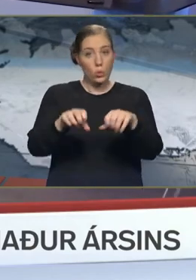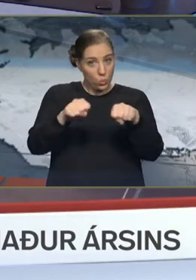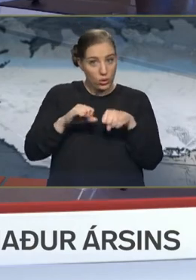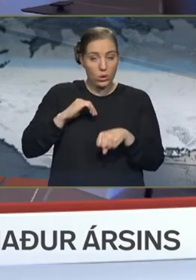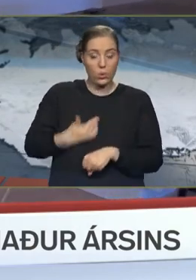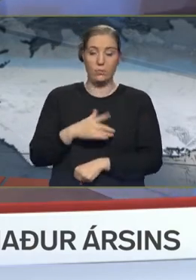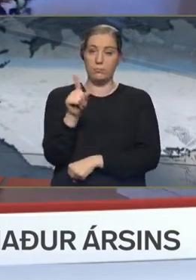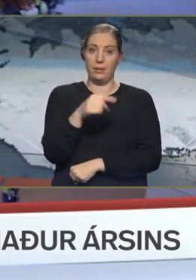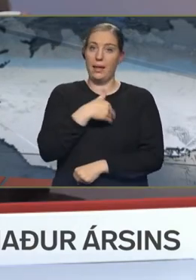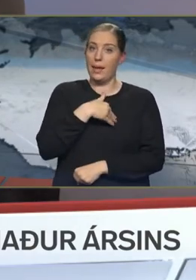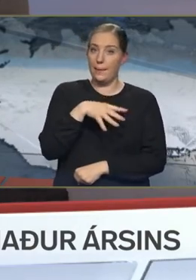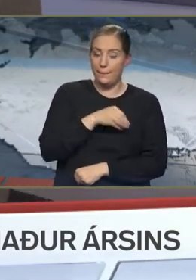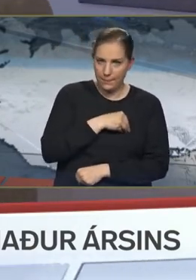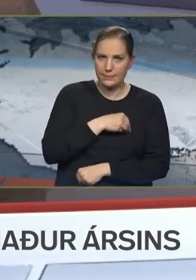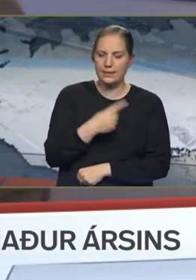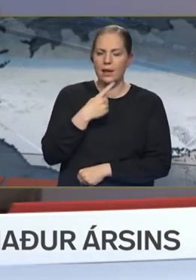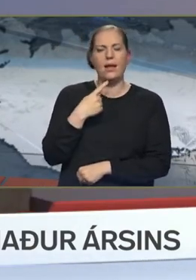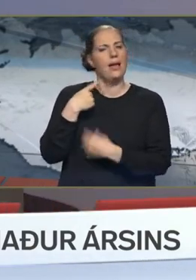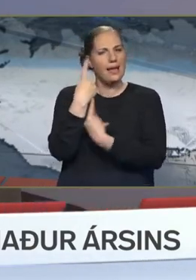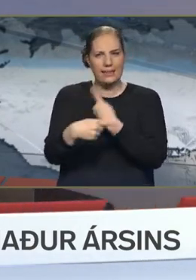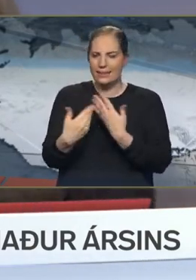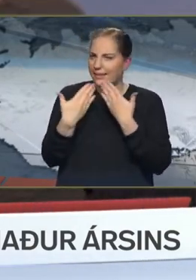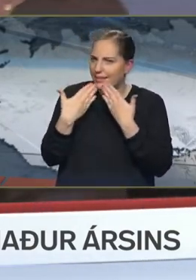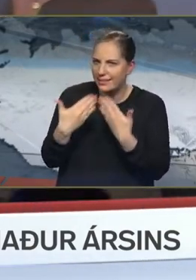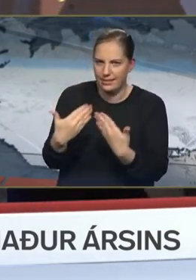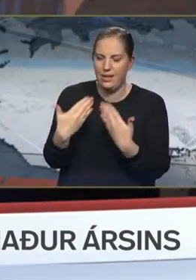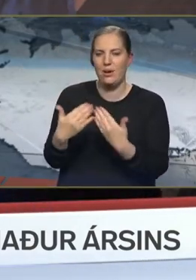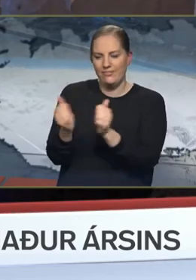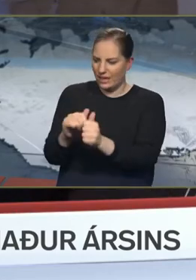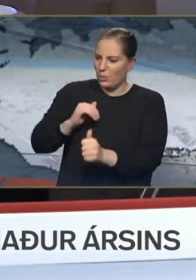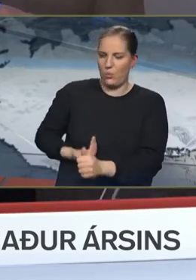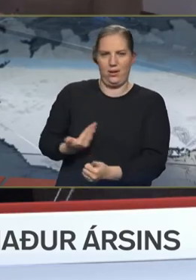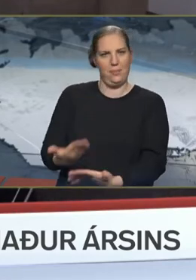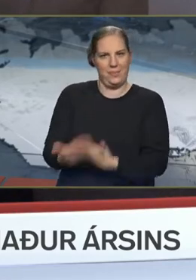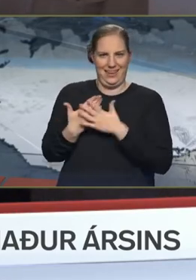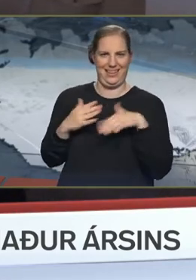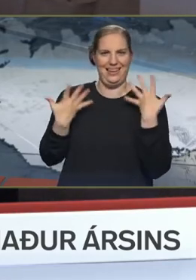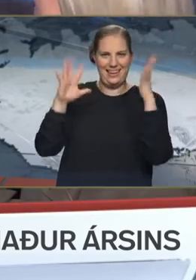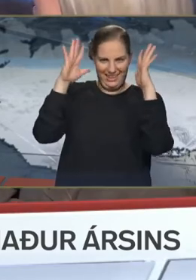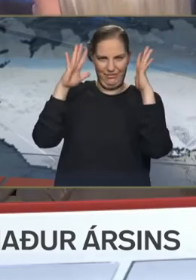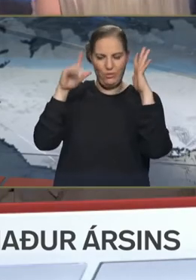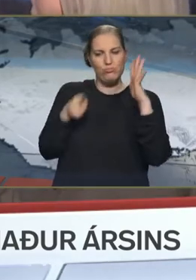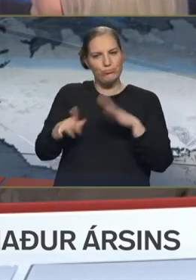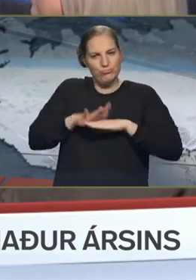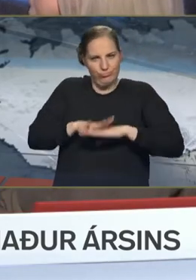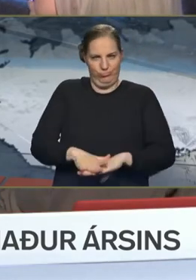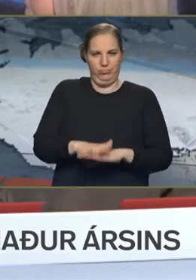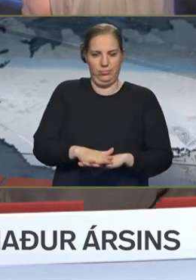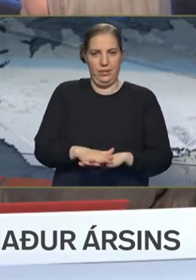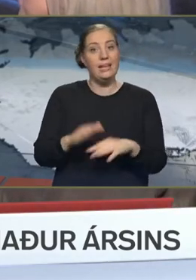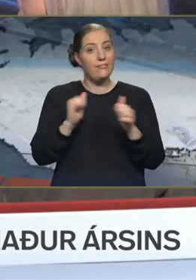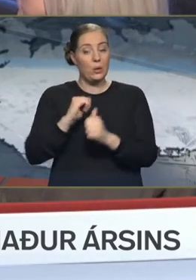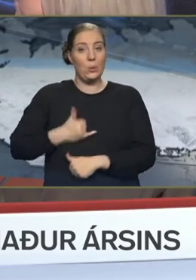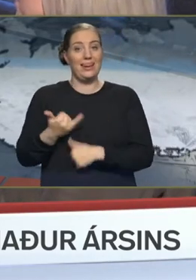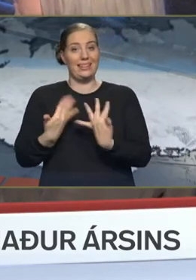sem fór í skyndilegt hjartastopp segist að ævinlega vera þakklátt vinkonu sinni sem bjargaði lífi hennar með endurlýfkun. Vinkonan